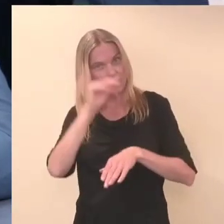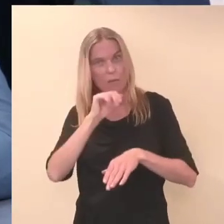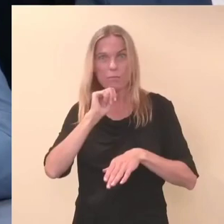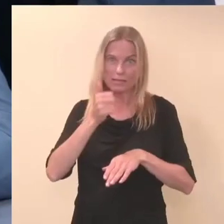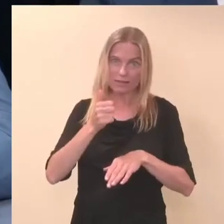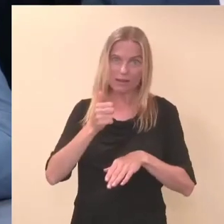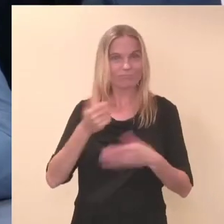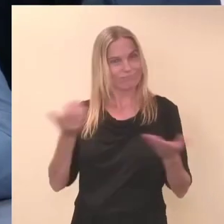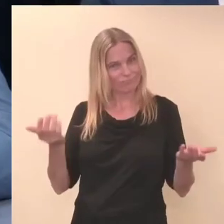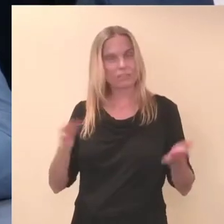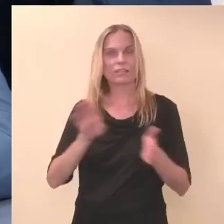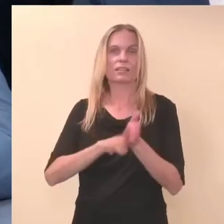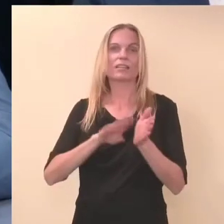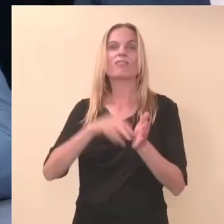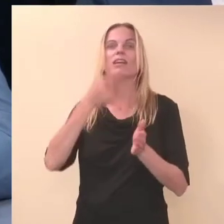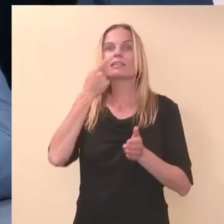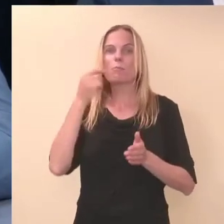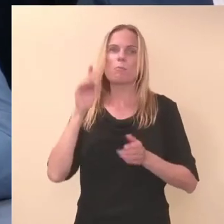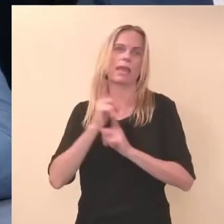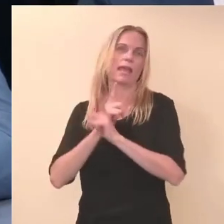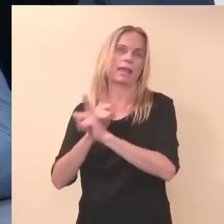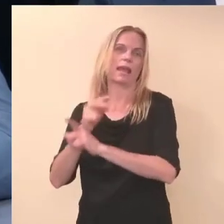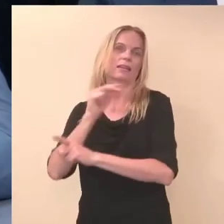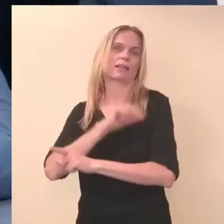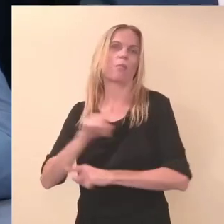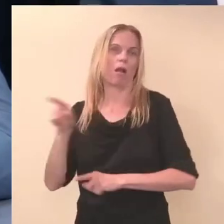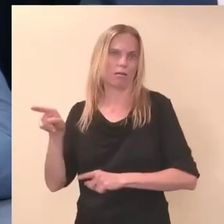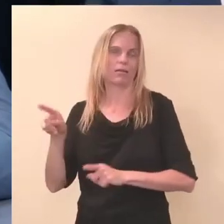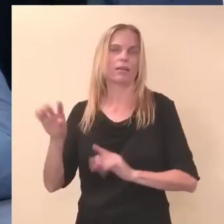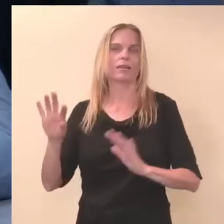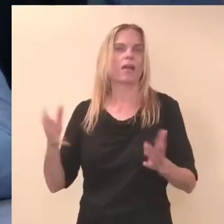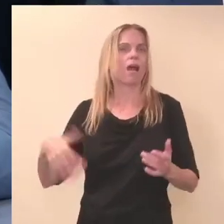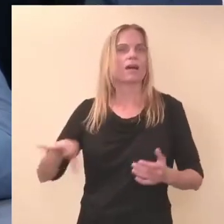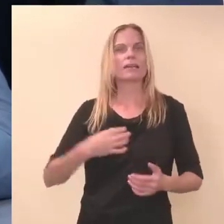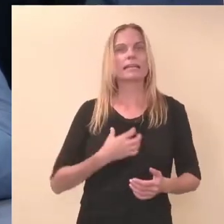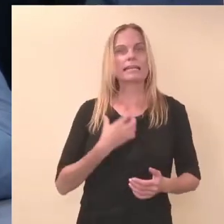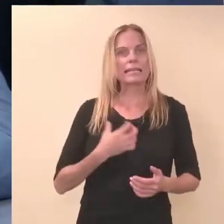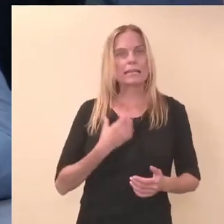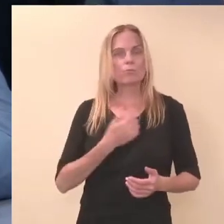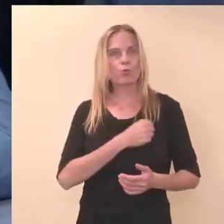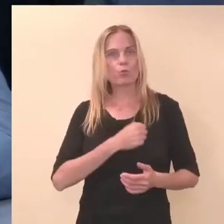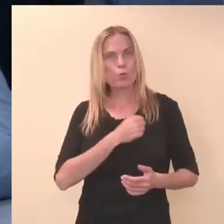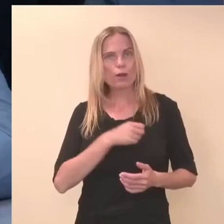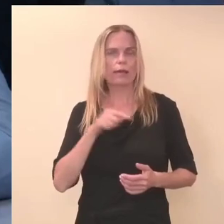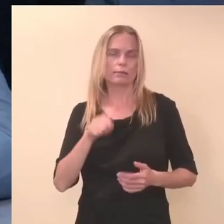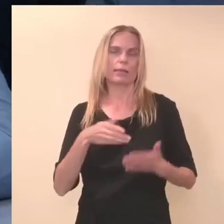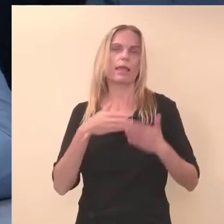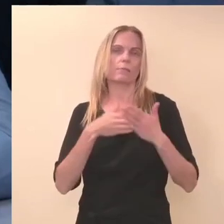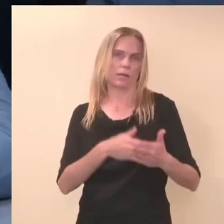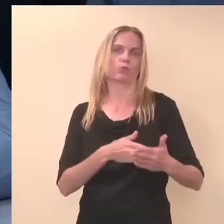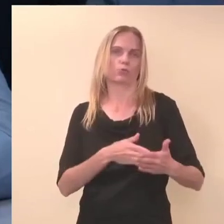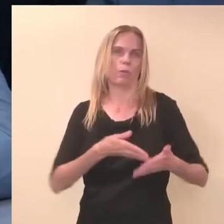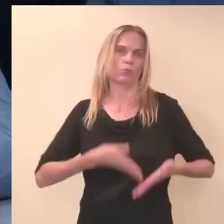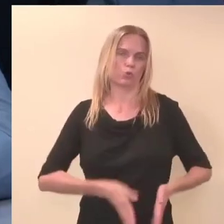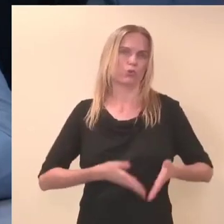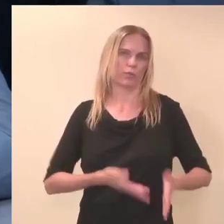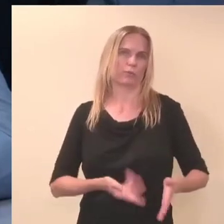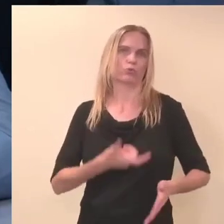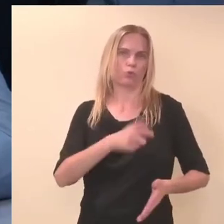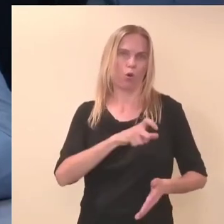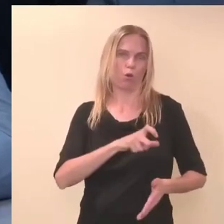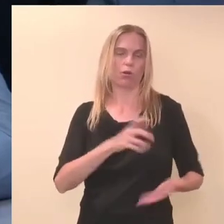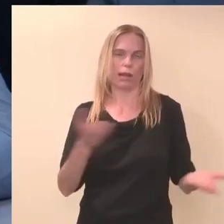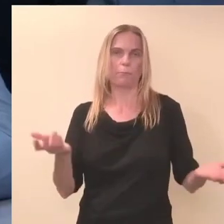selle palga määravad on. Ja kõik need nagu hirmud ja mured on ju mõjutavad oluliselt rohkem sündimust ja lastesaamist,